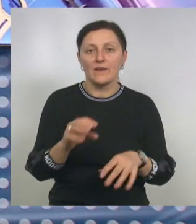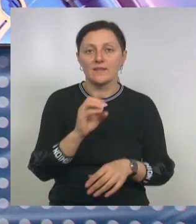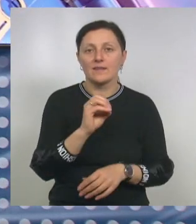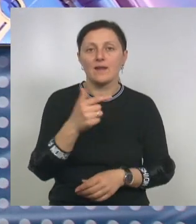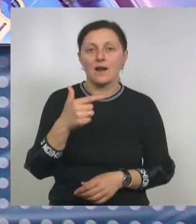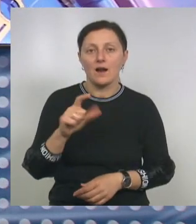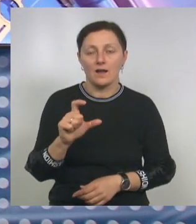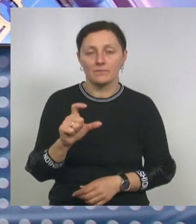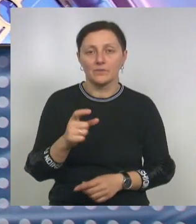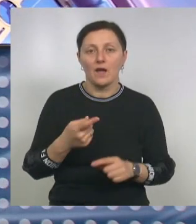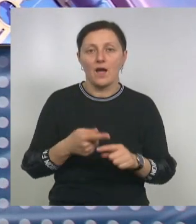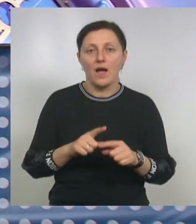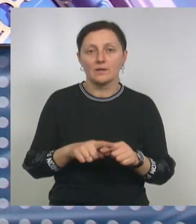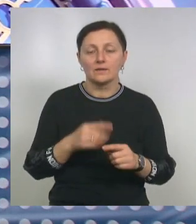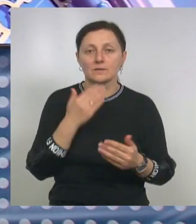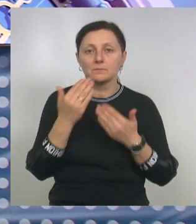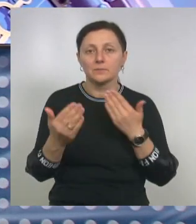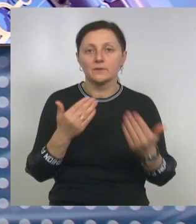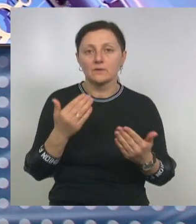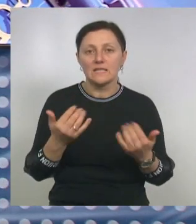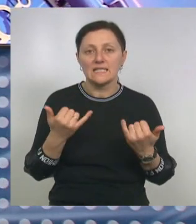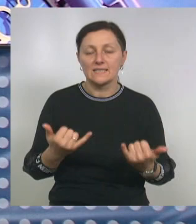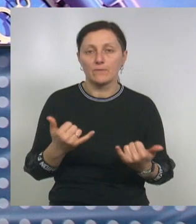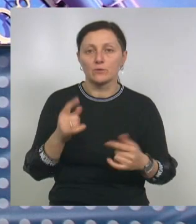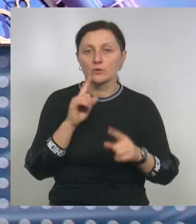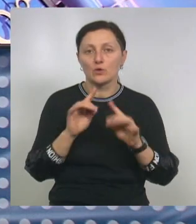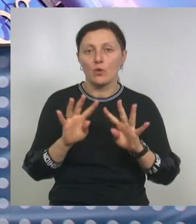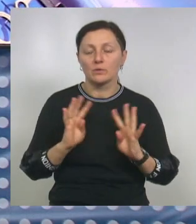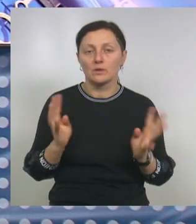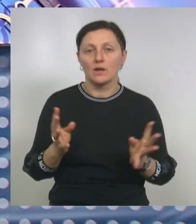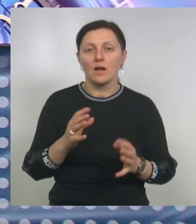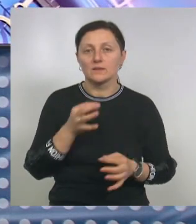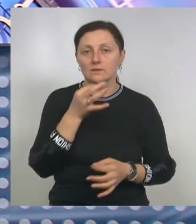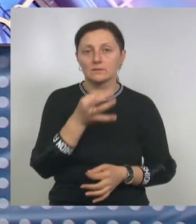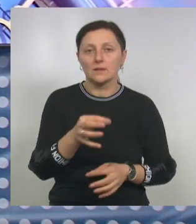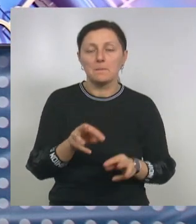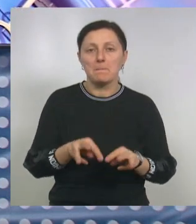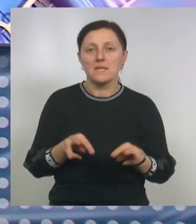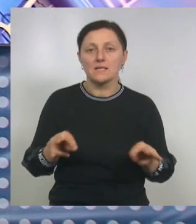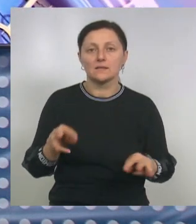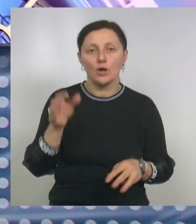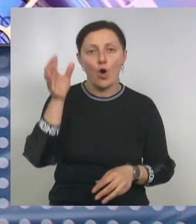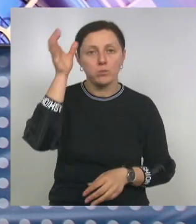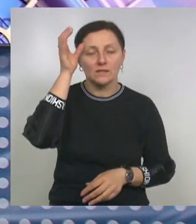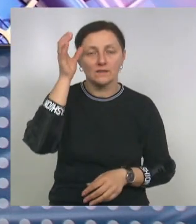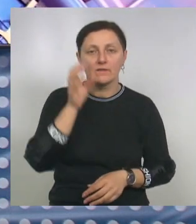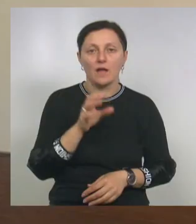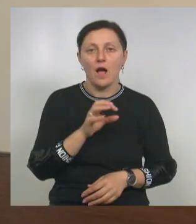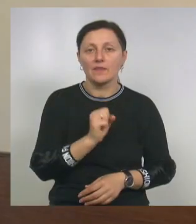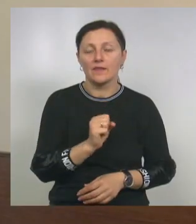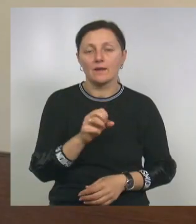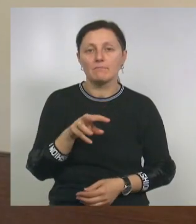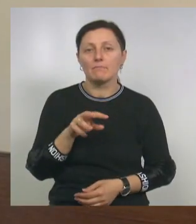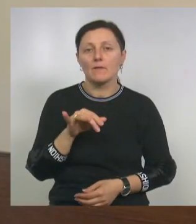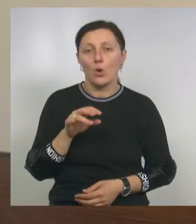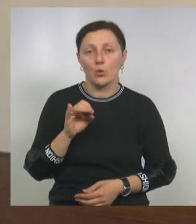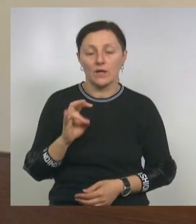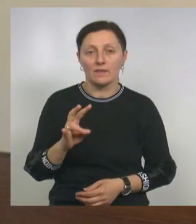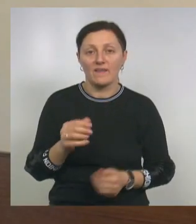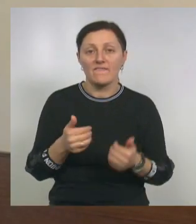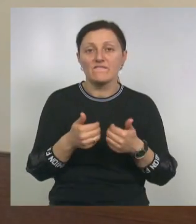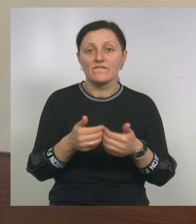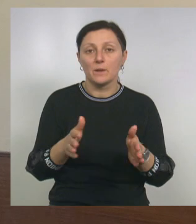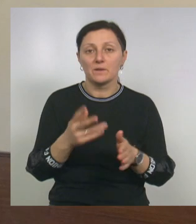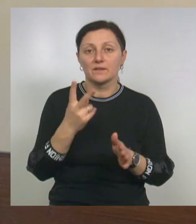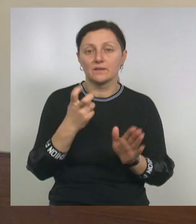предварительные данные соцопроса, которые сегодня на брифинге озвучил замгубернатора министра образования региона Андрей Мелехин. У выпускников